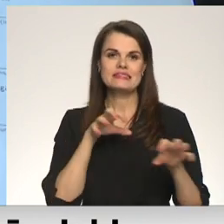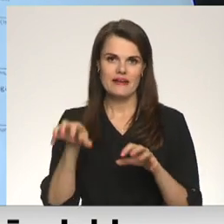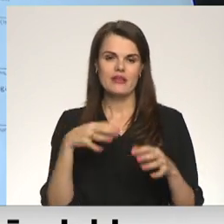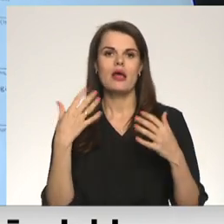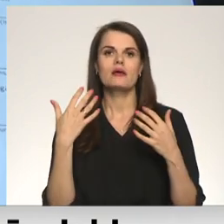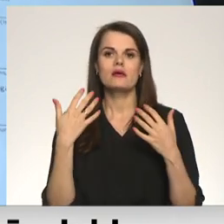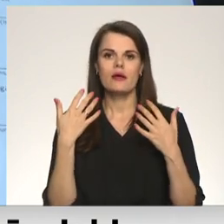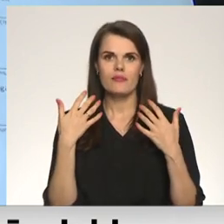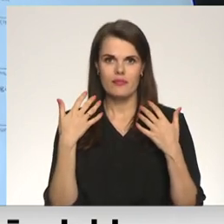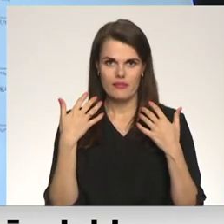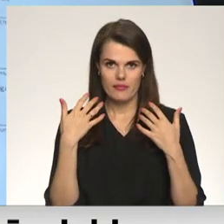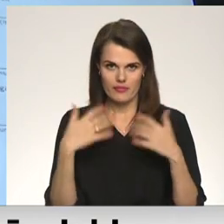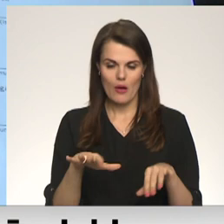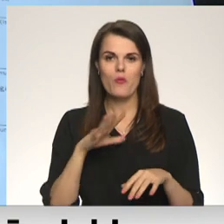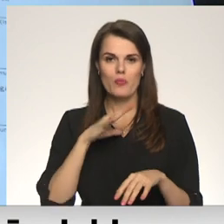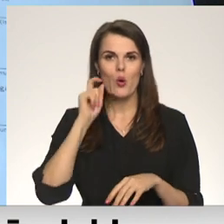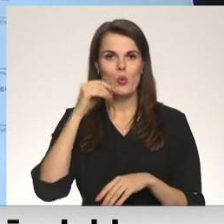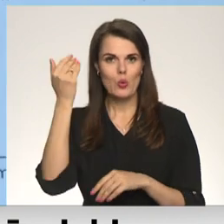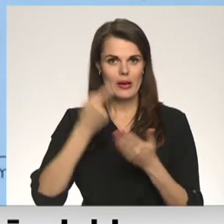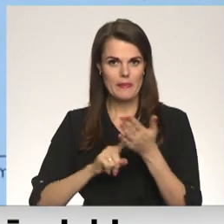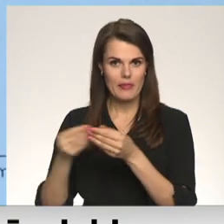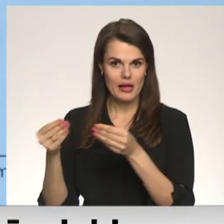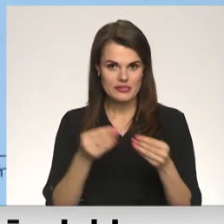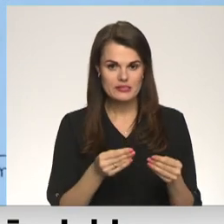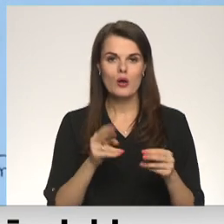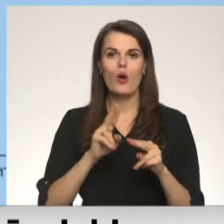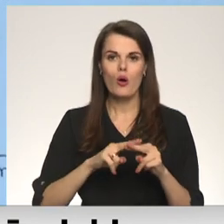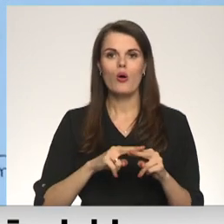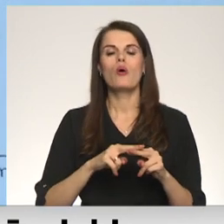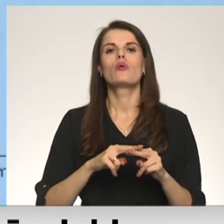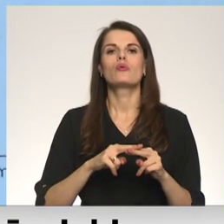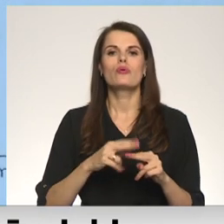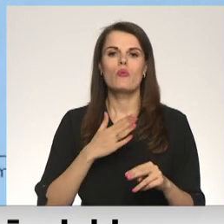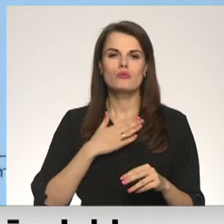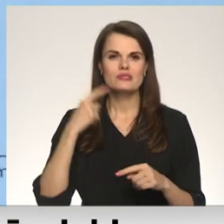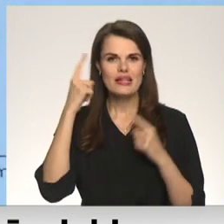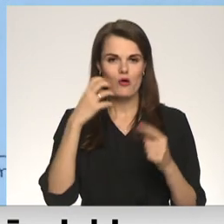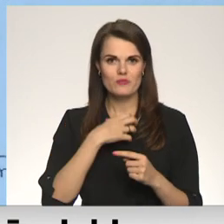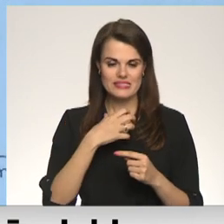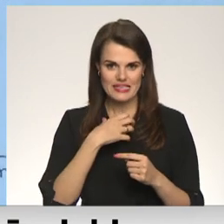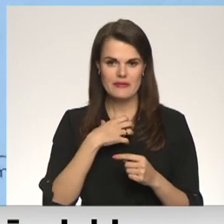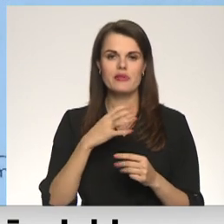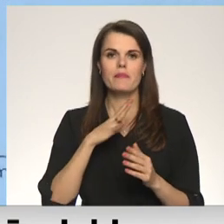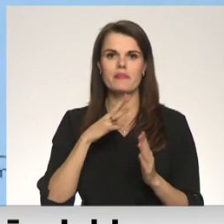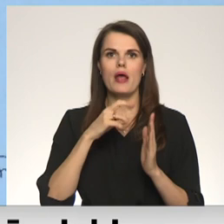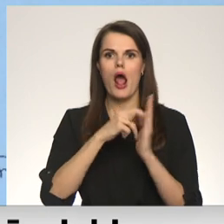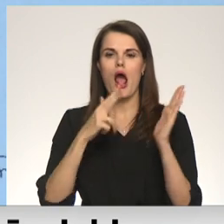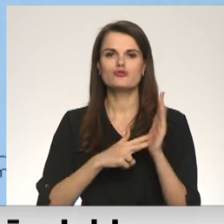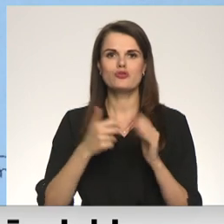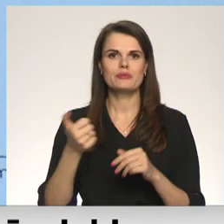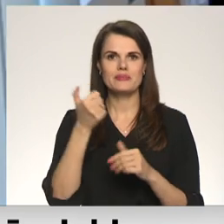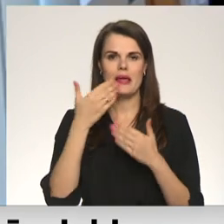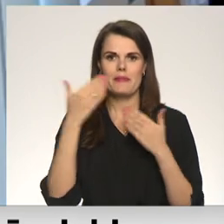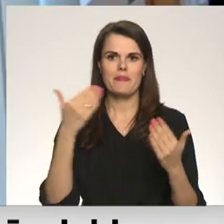jūsu Ukrainu pašam, ja mūsu visūs trokumsārga bija 18. gadā pārģējo